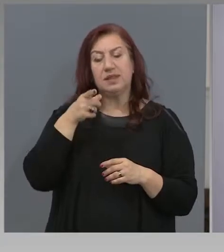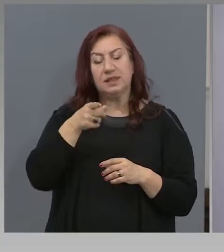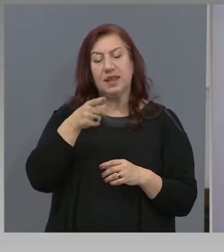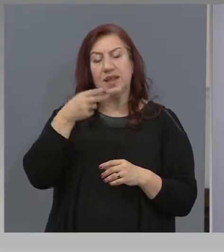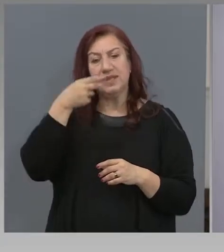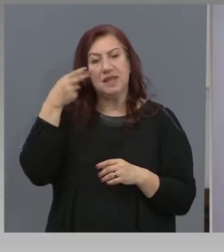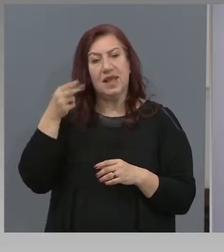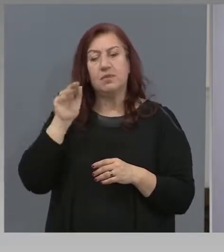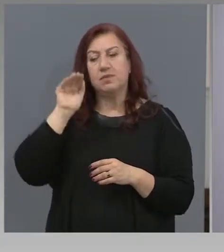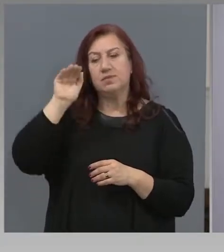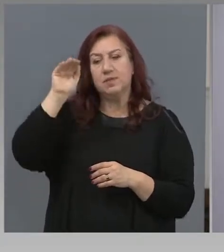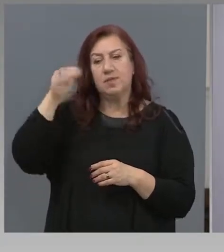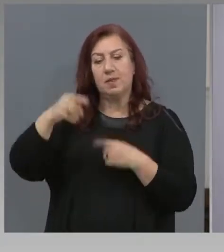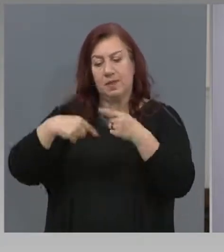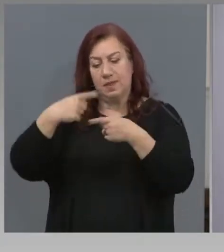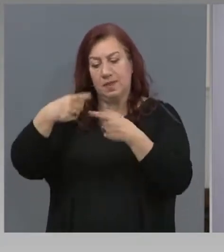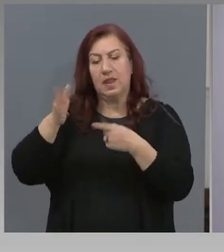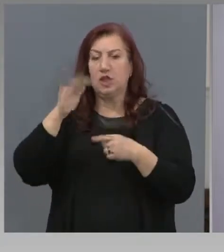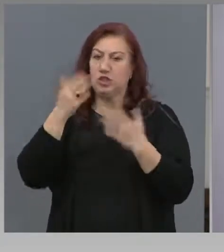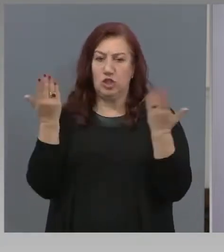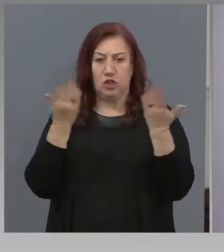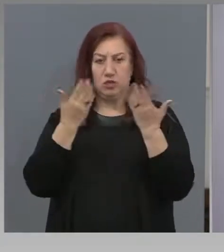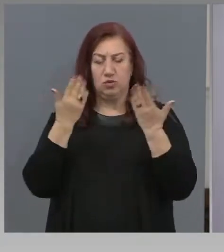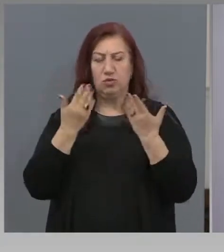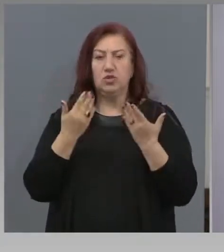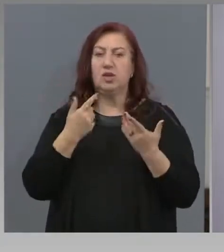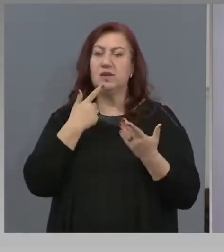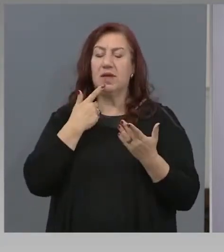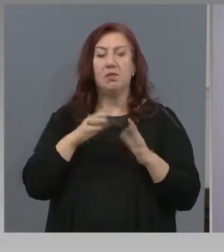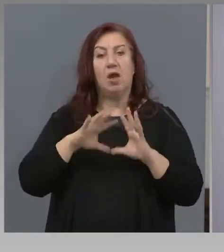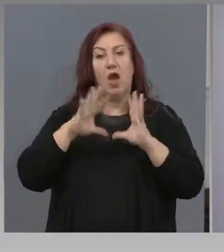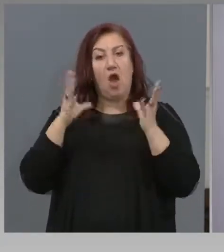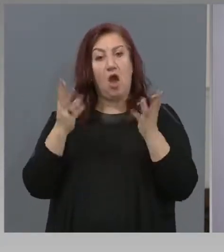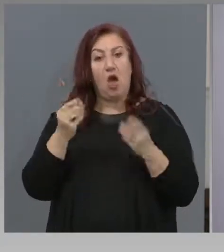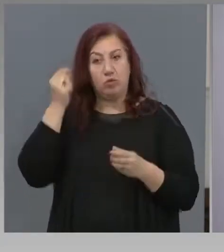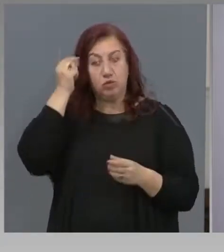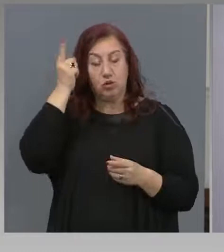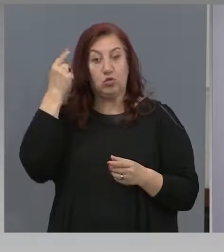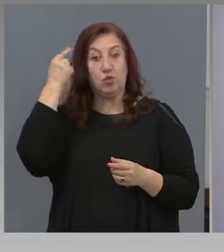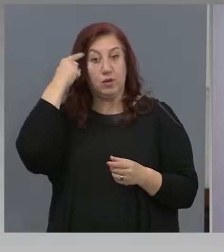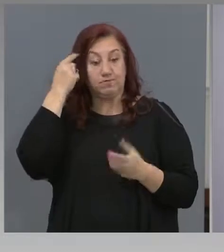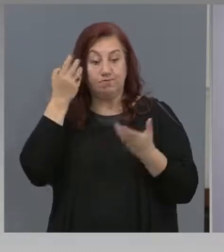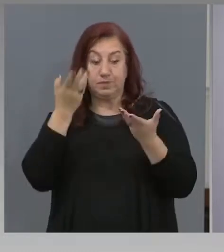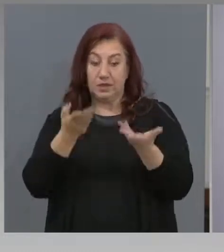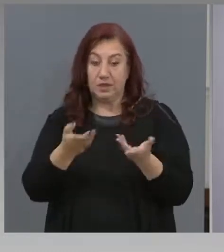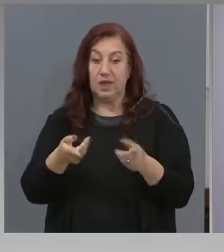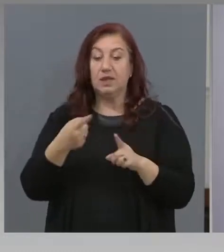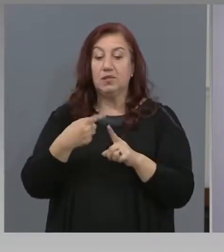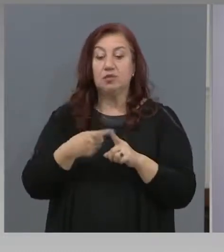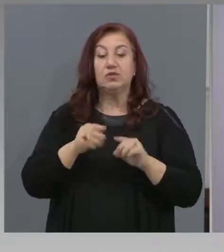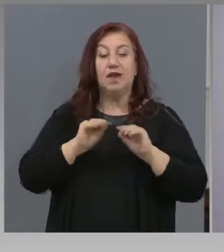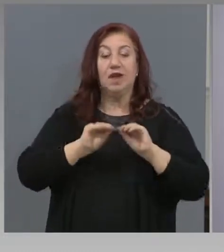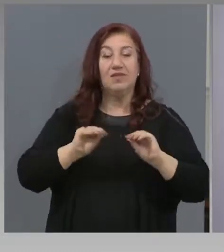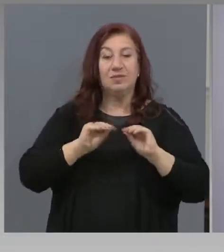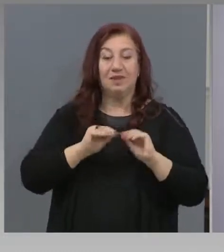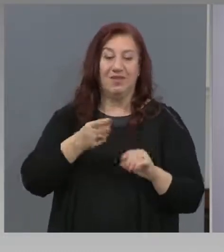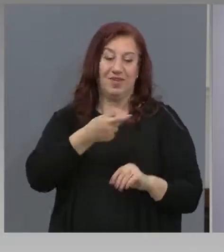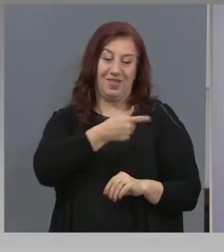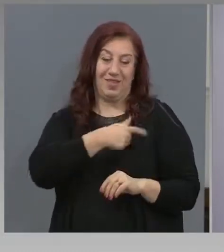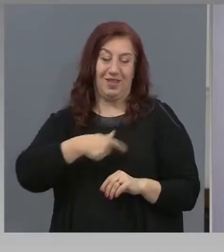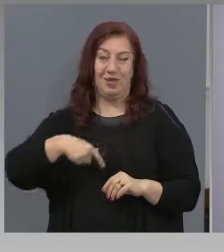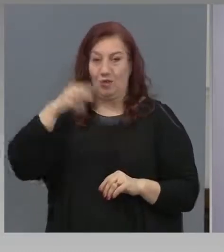изучавани. Най-малкото за обща култура и възпитаване на национално самосъзнание.